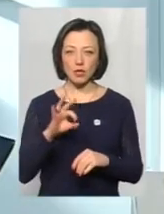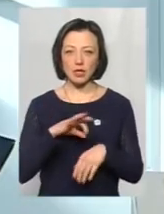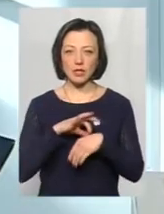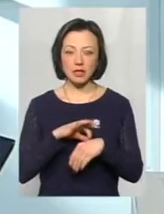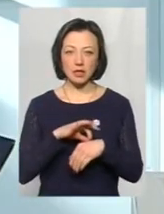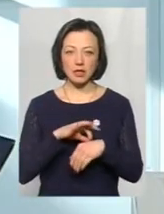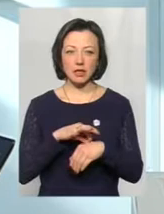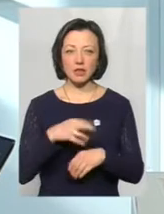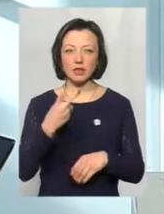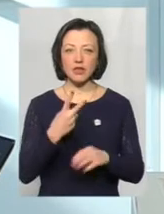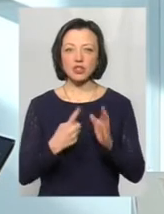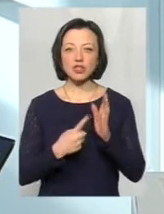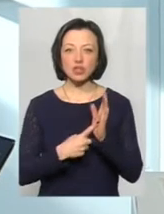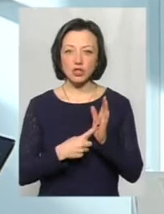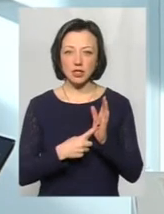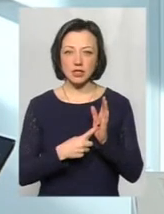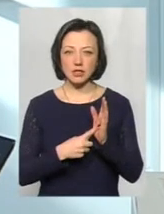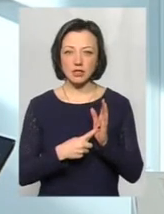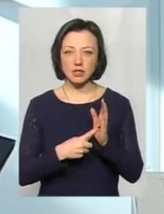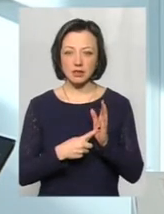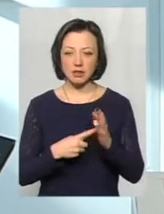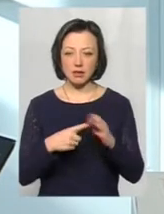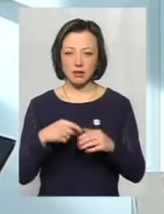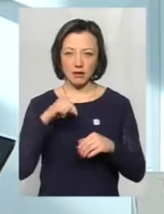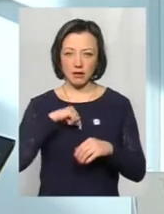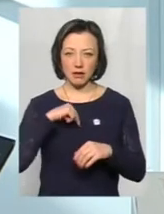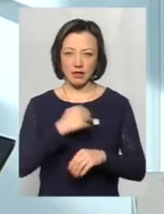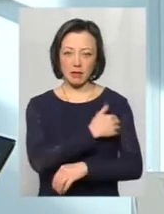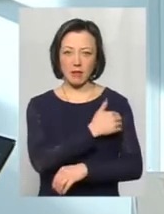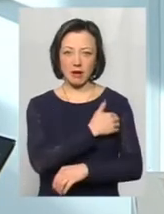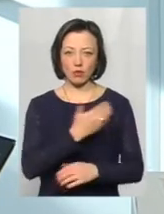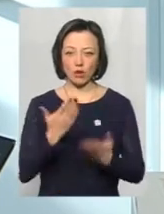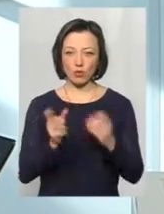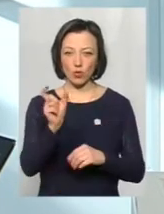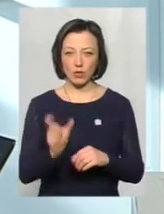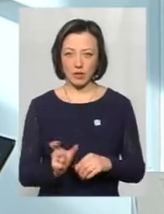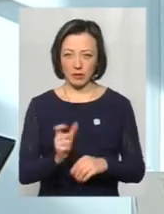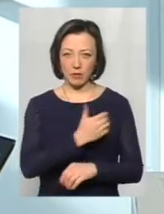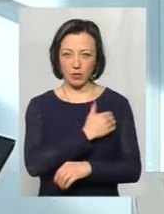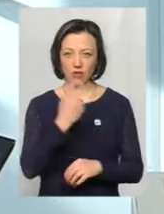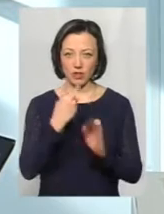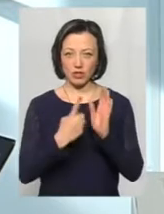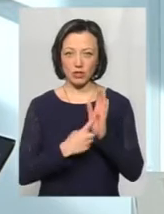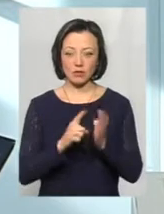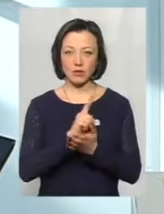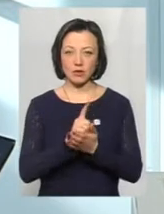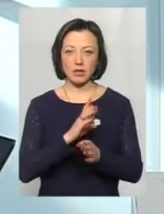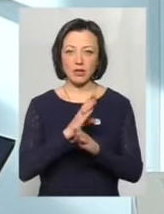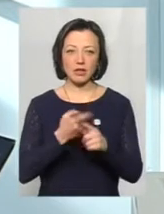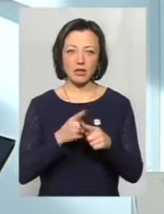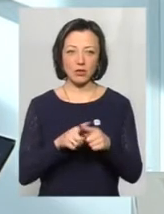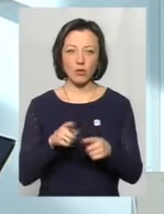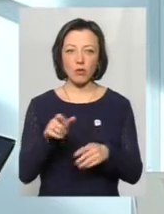26 градусів. Тому, якщо є така людина, якій потрібна допомога, обов'язково треба